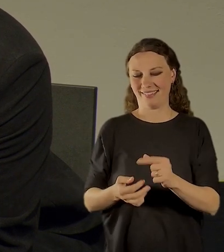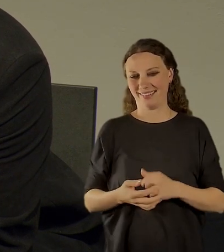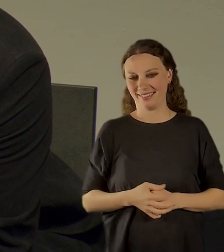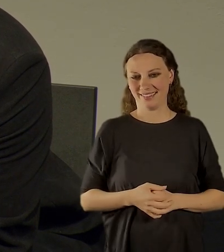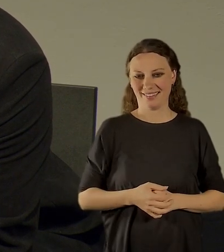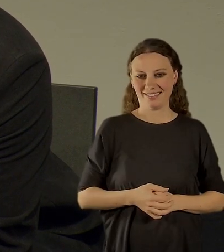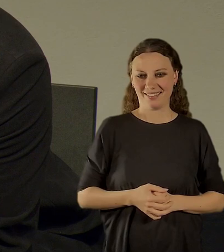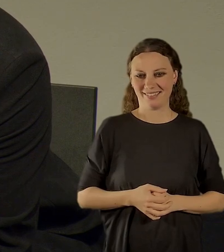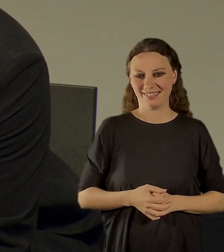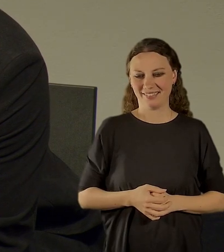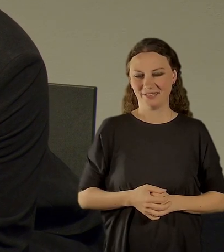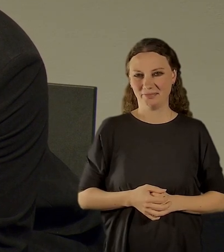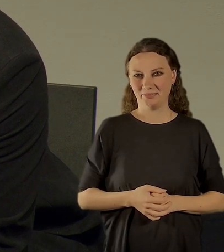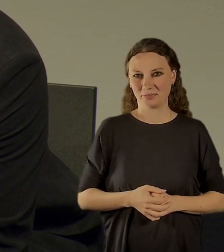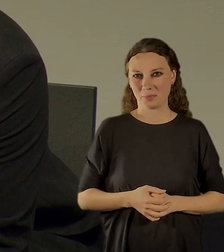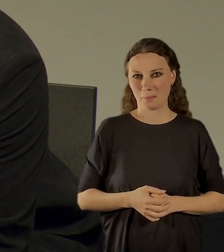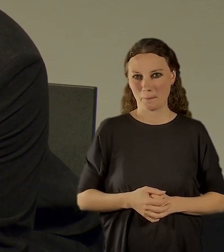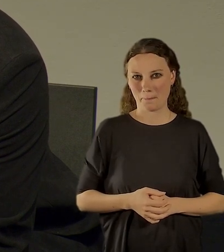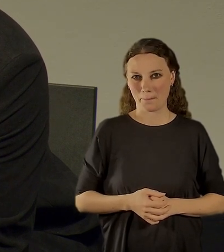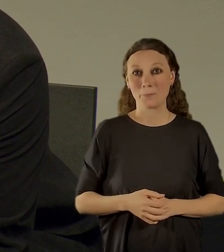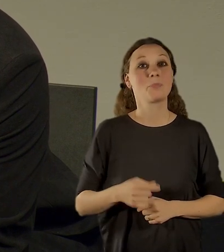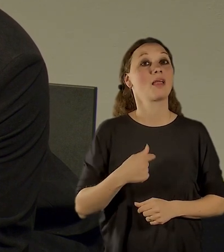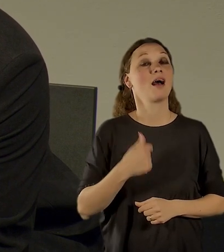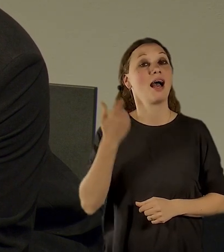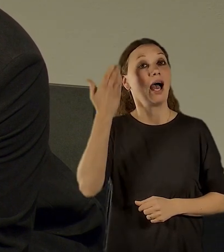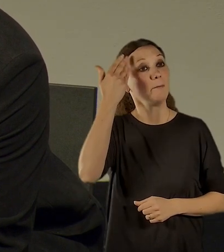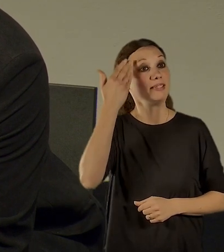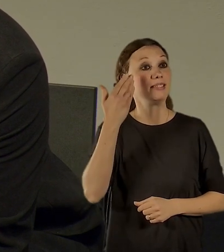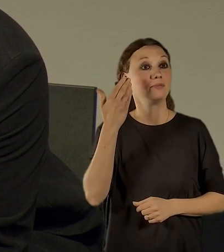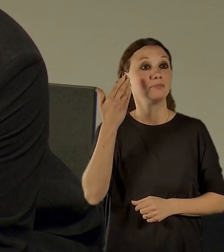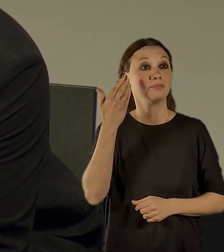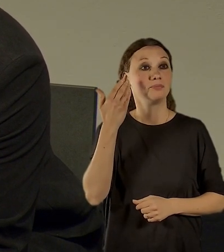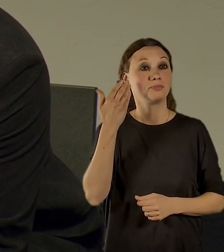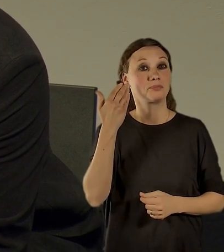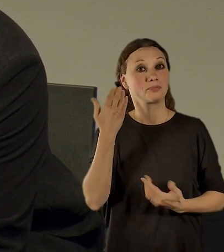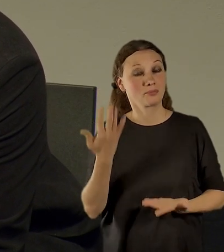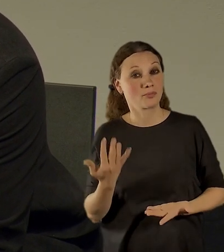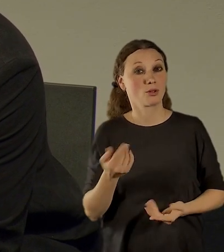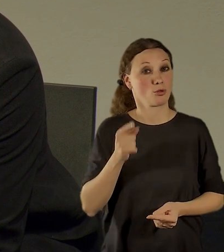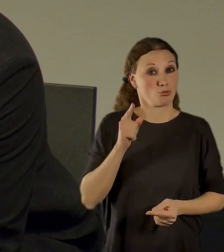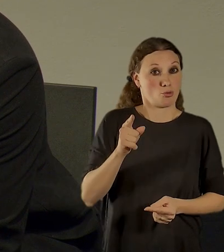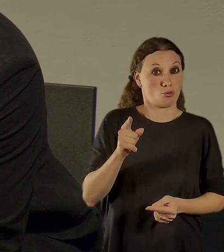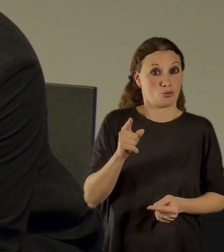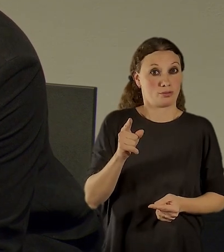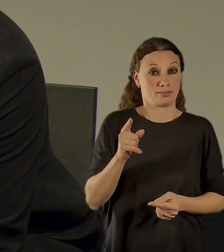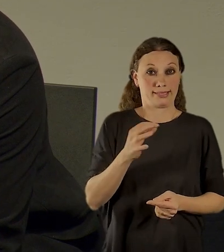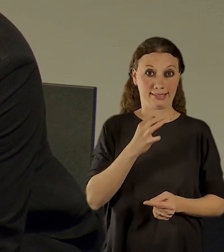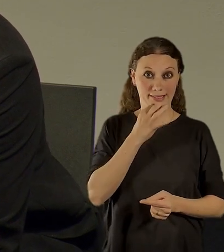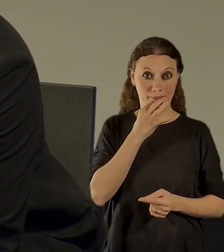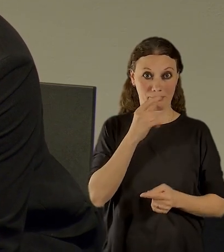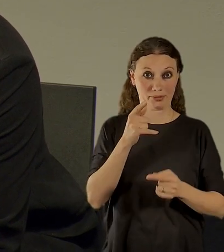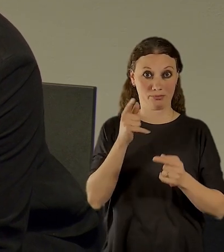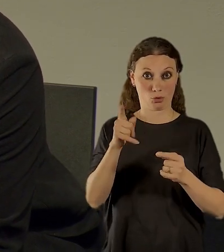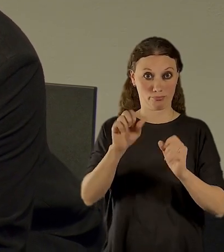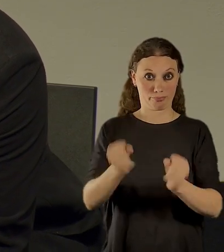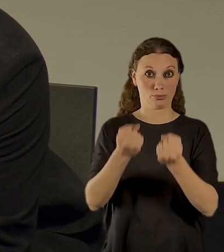Myslím si, že to by samozřejmě mohl být takový ten iniciační